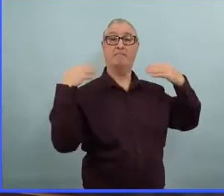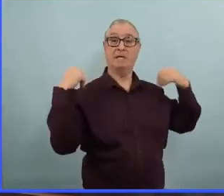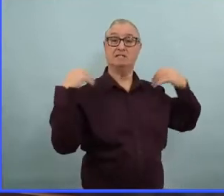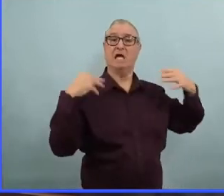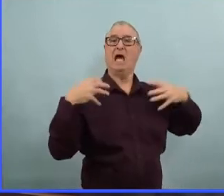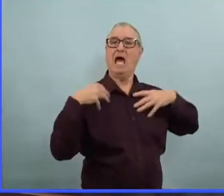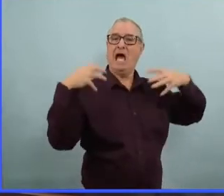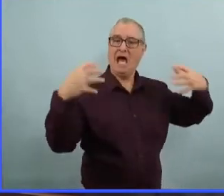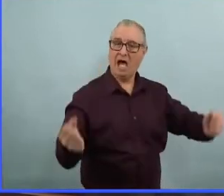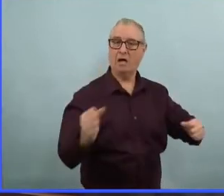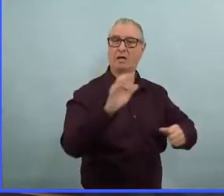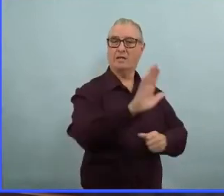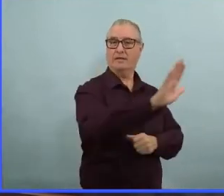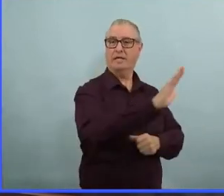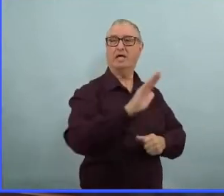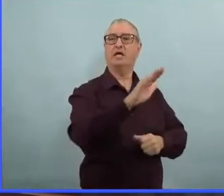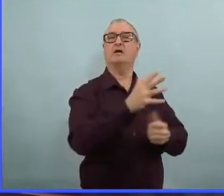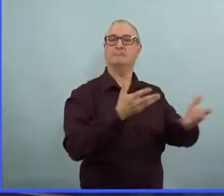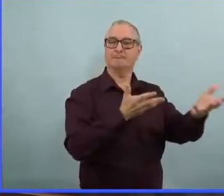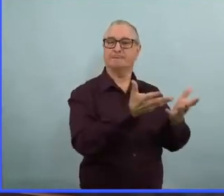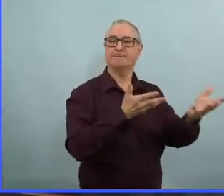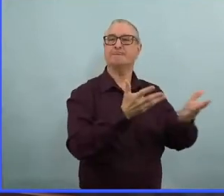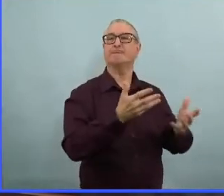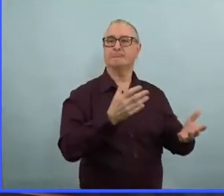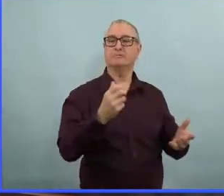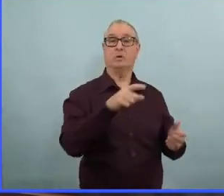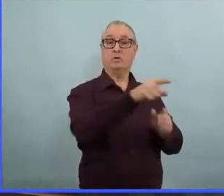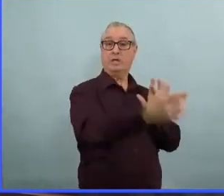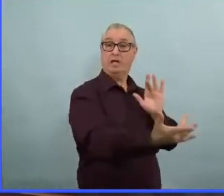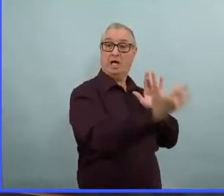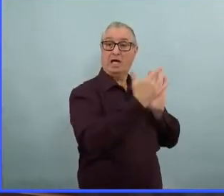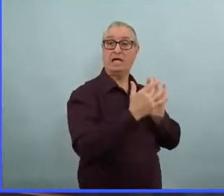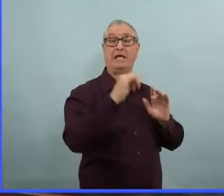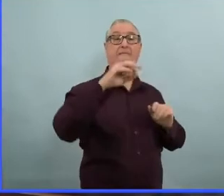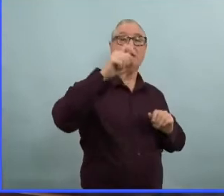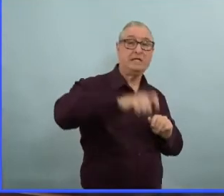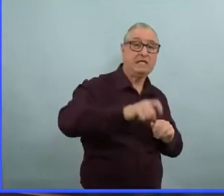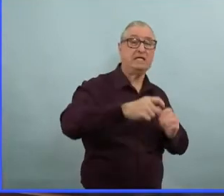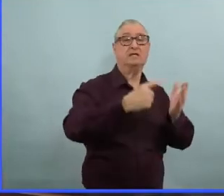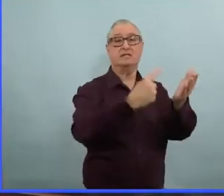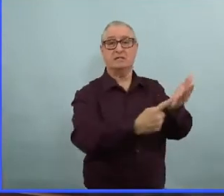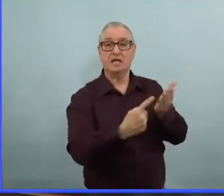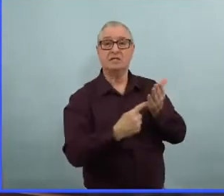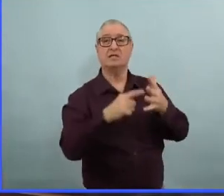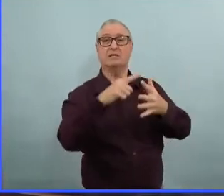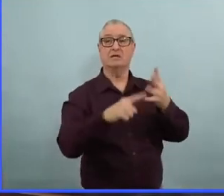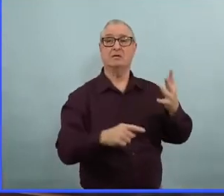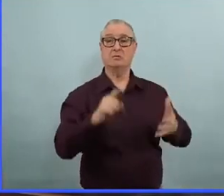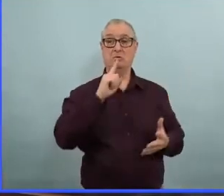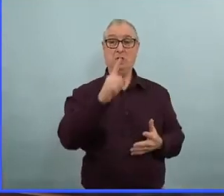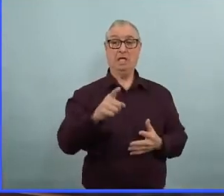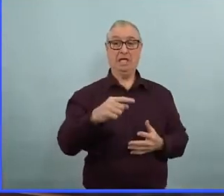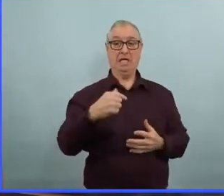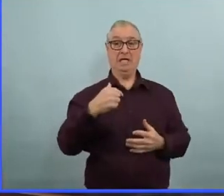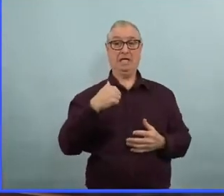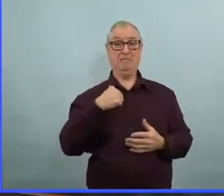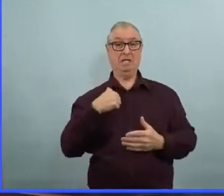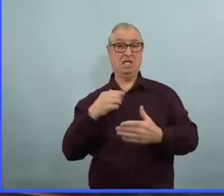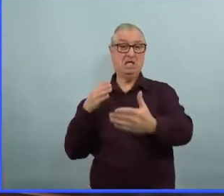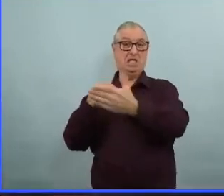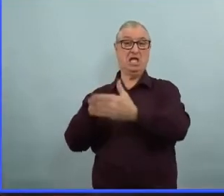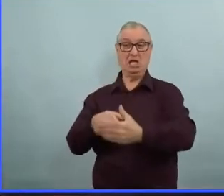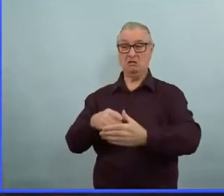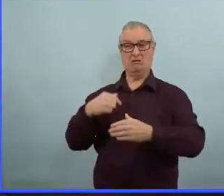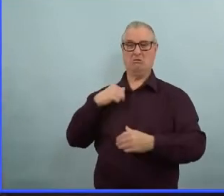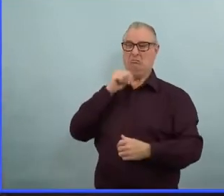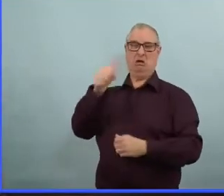pour communiquer dans ces circonstances. Alors, je ne suis pas du tout opposée à l'idée d'y aller. Mais je ne l'ai pas fait. Mais c'était surtout par excès